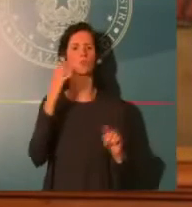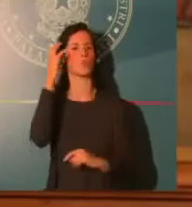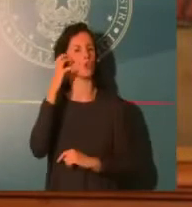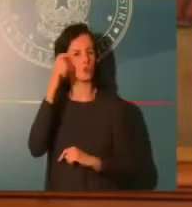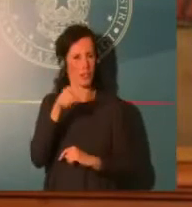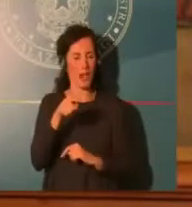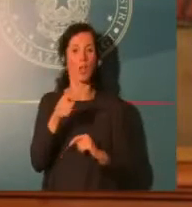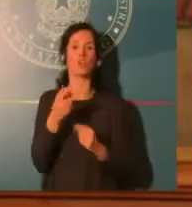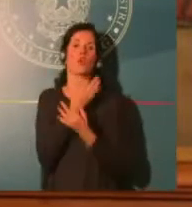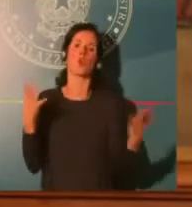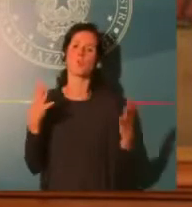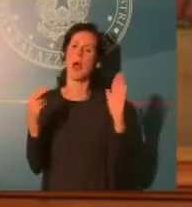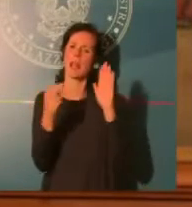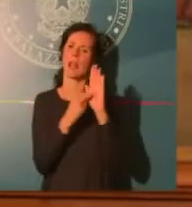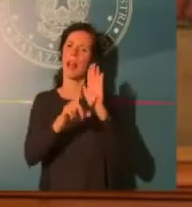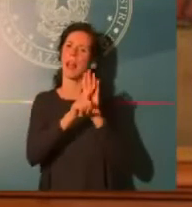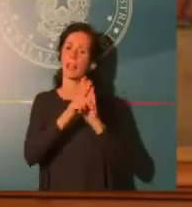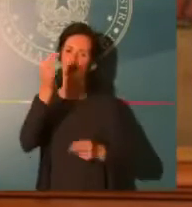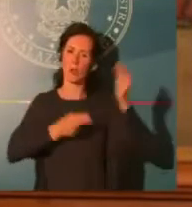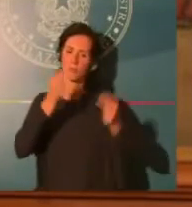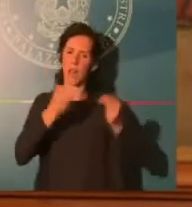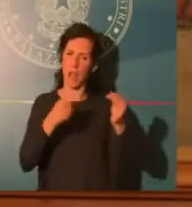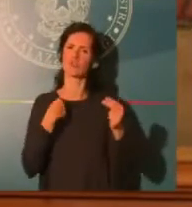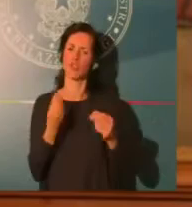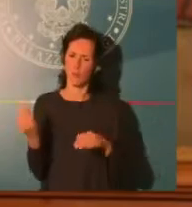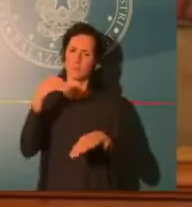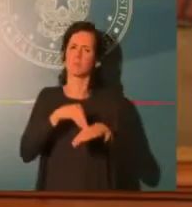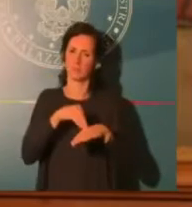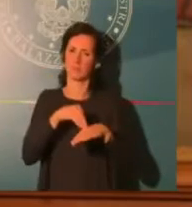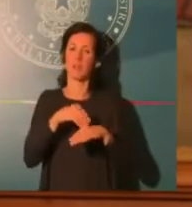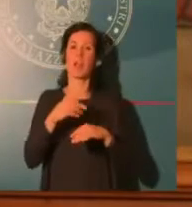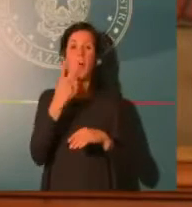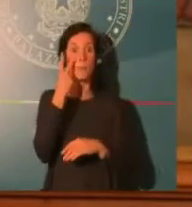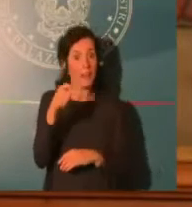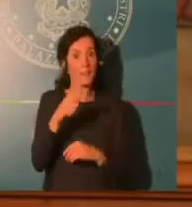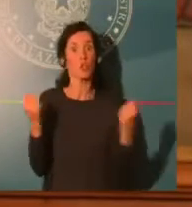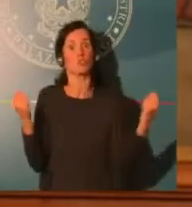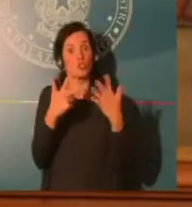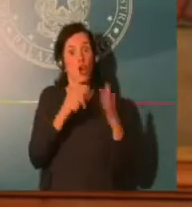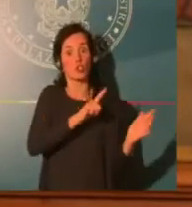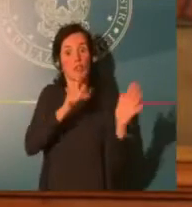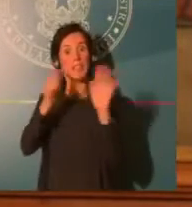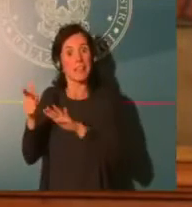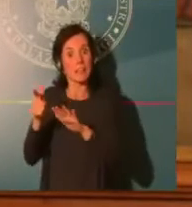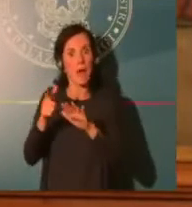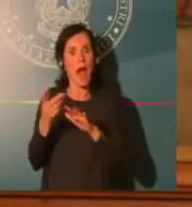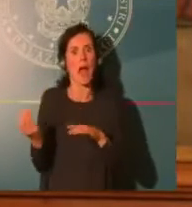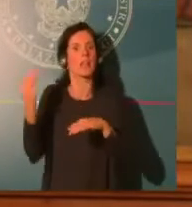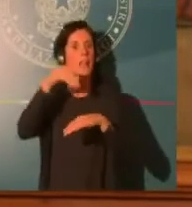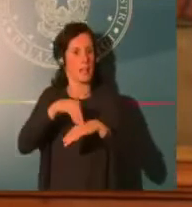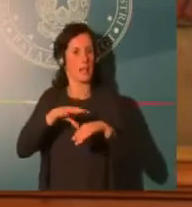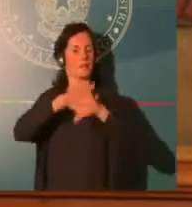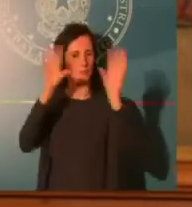aggiuntive complessive che avevamo annunciato. Ci sono poi misure specifiche come l